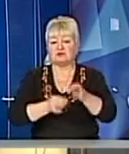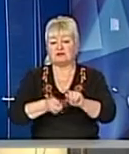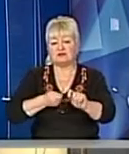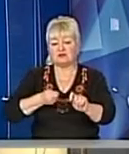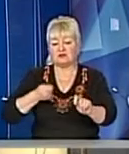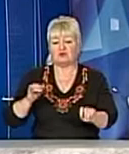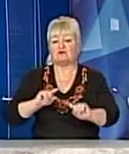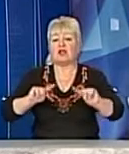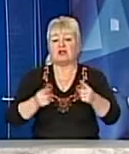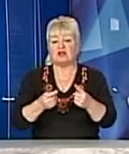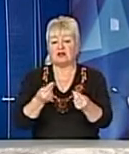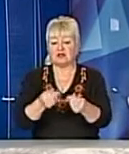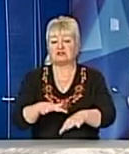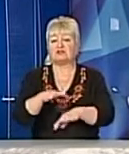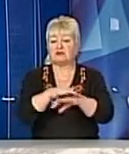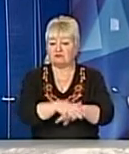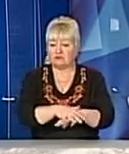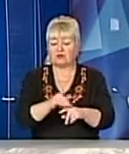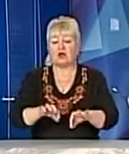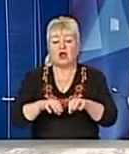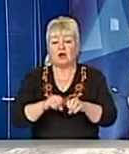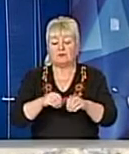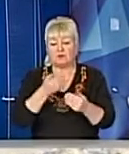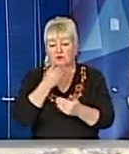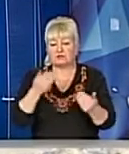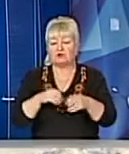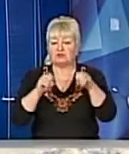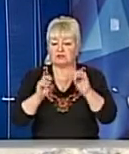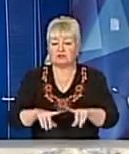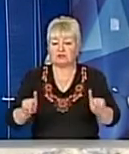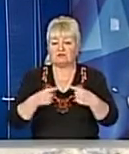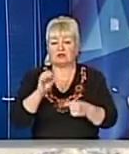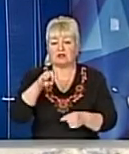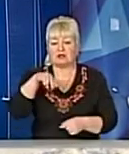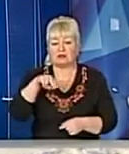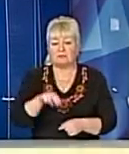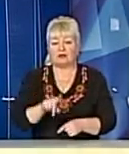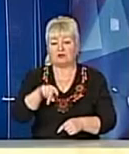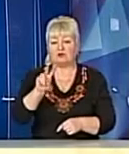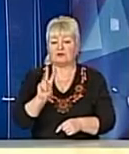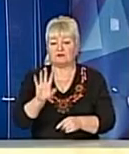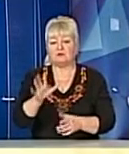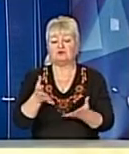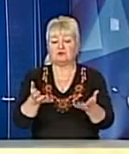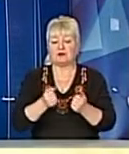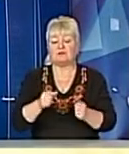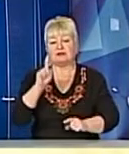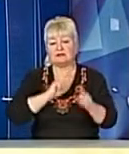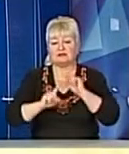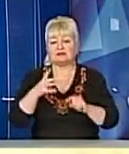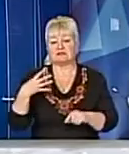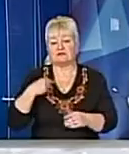арешт рахунків Додам, що остаточне рішення щодо створення АТП номер 2 будуть приймати на сесії Львівської міської ради 15